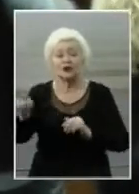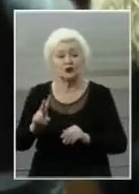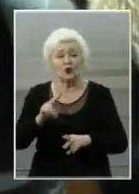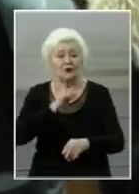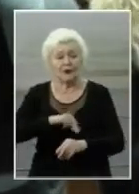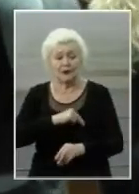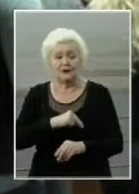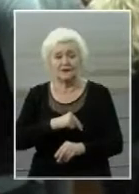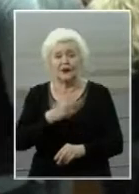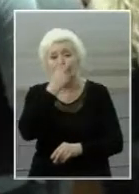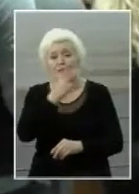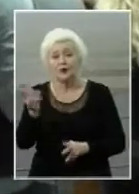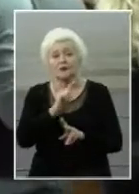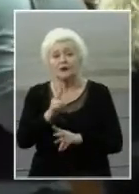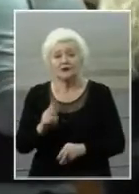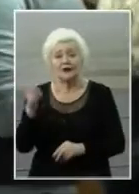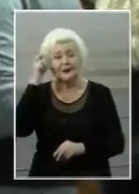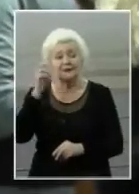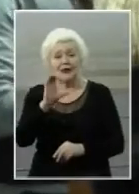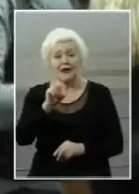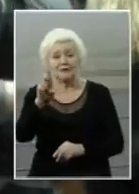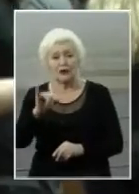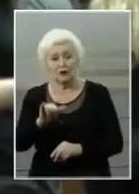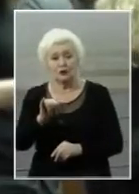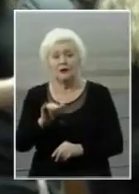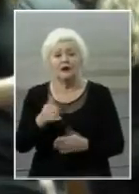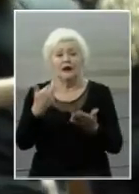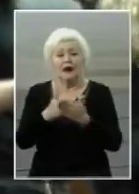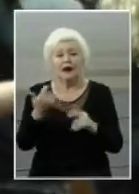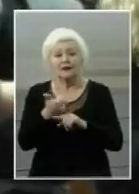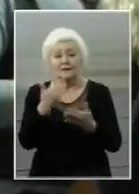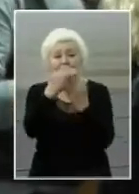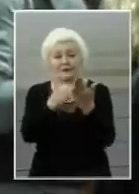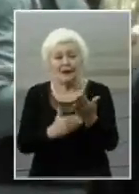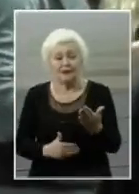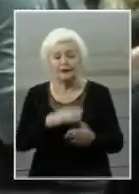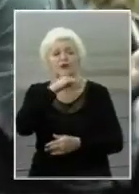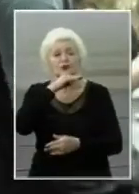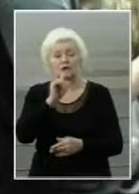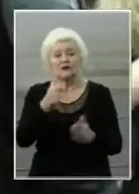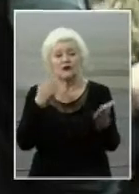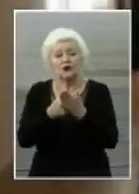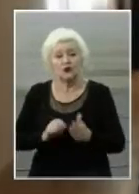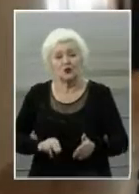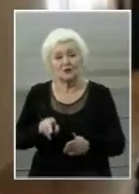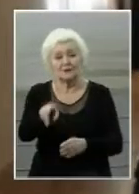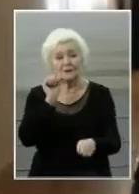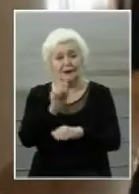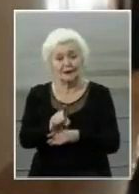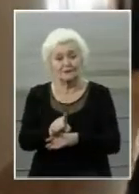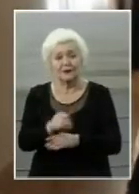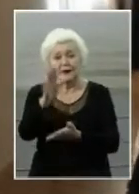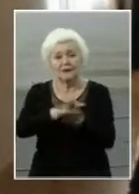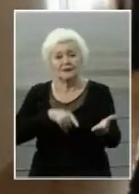Одесі. Побачимо, як Київська ЄСБУ буде над цим працювати. Даних в нас досить для того, щоб дійти до замовника майже». Заяви